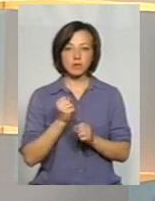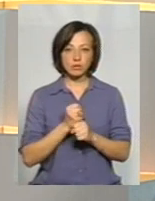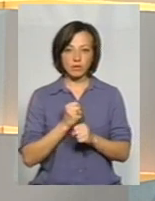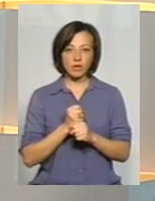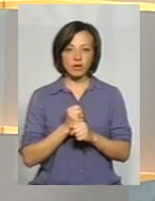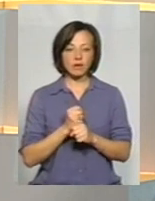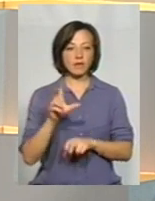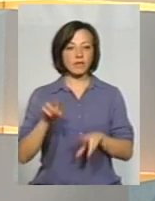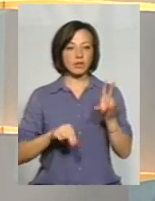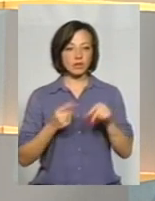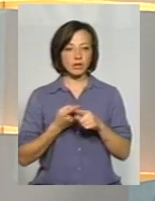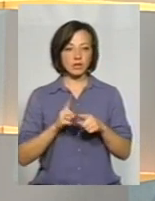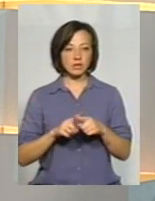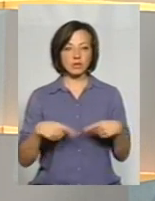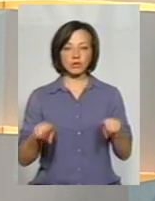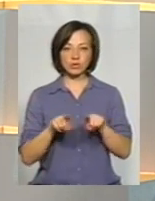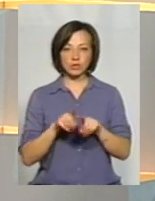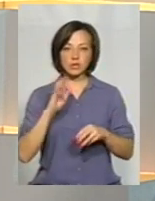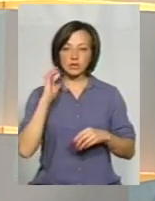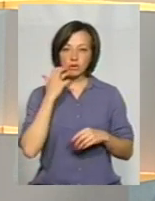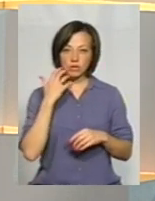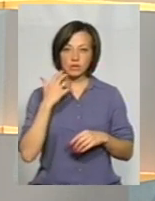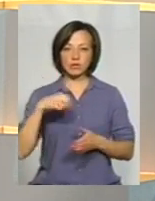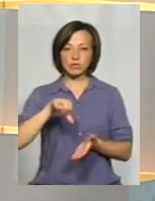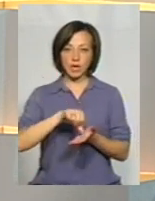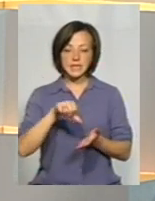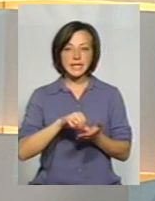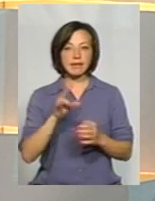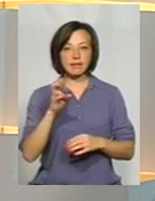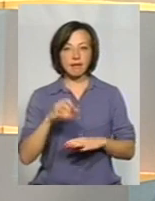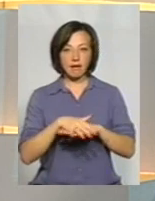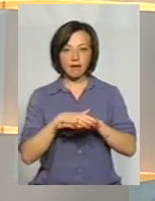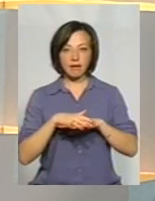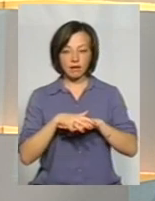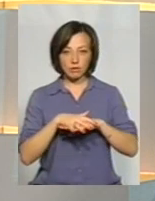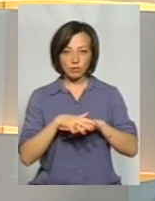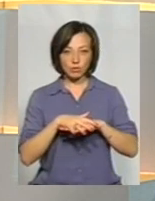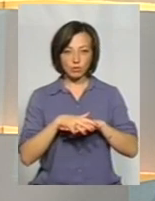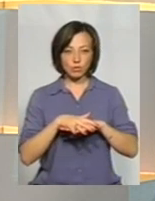і я вважаю, що це теж сьогодні серйозний гравець на ринку